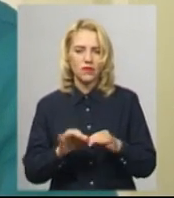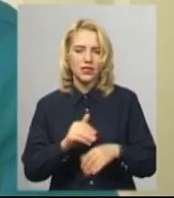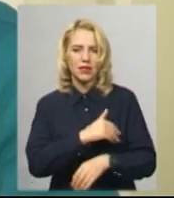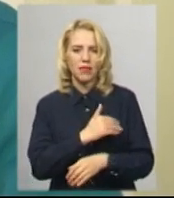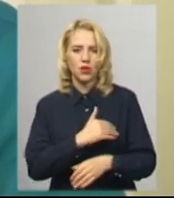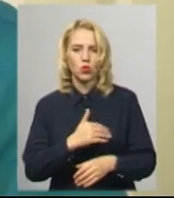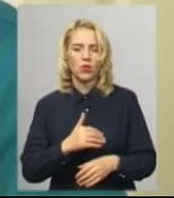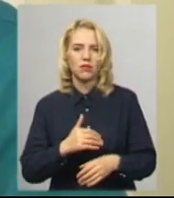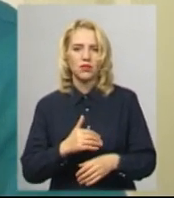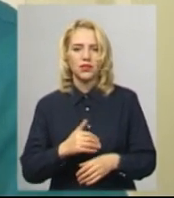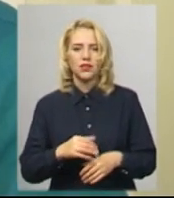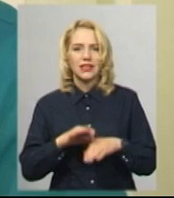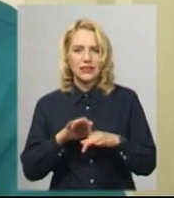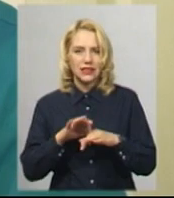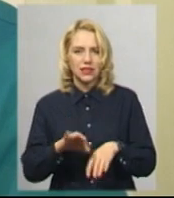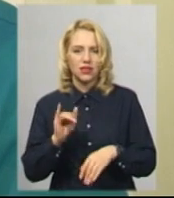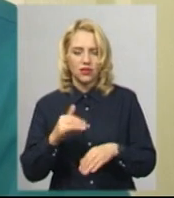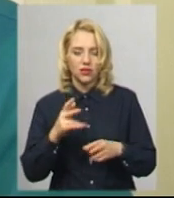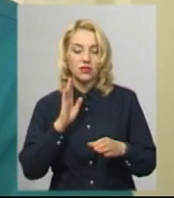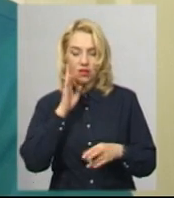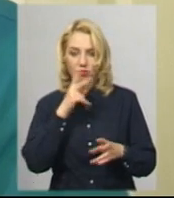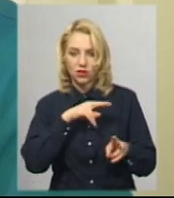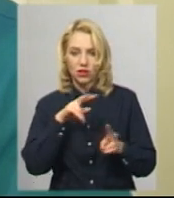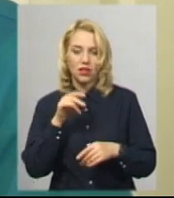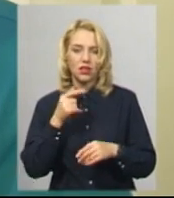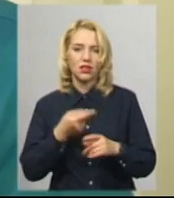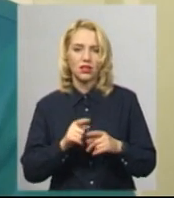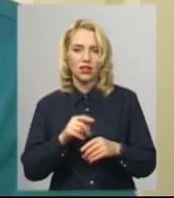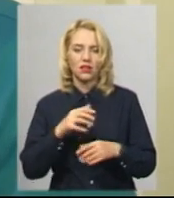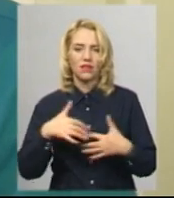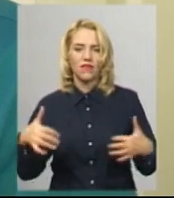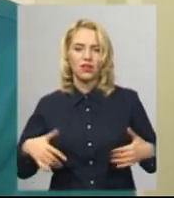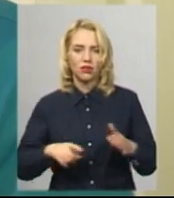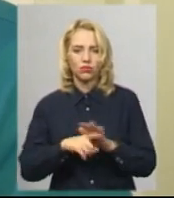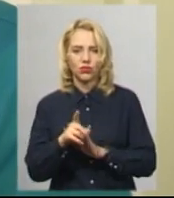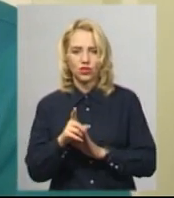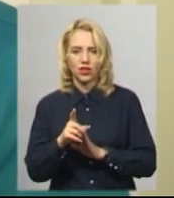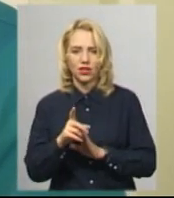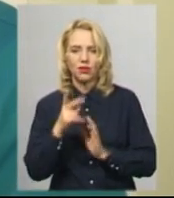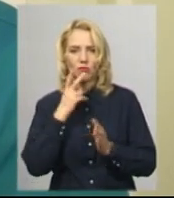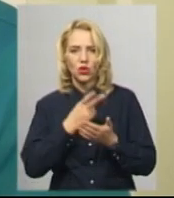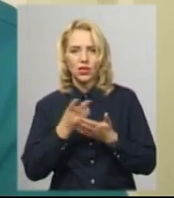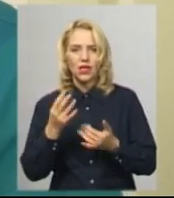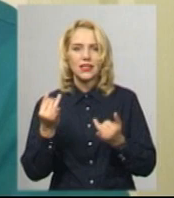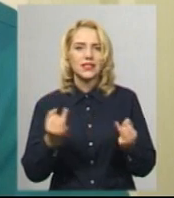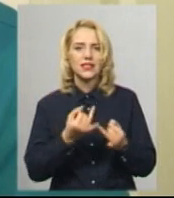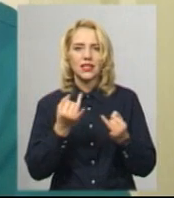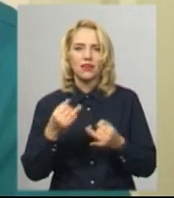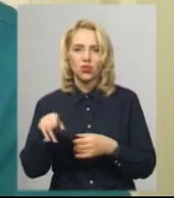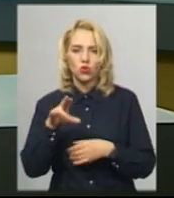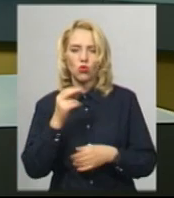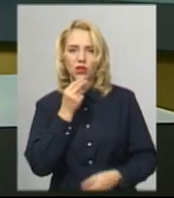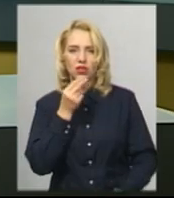тіла, зранку ми її оглядали, і вона почала хоча б проявляти цікавість їжі.